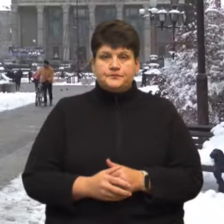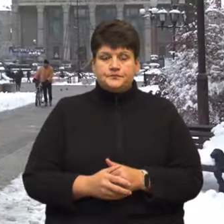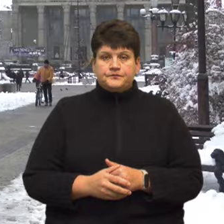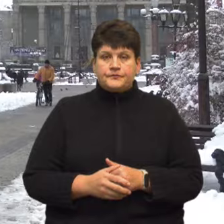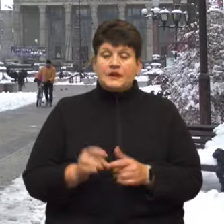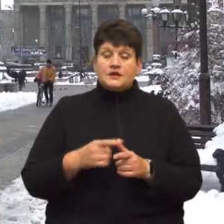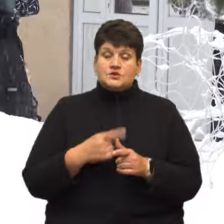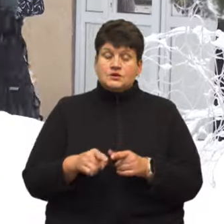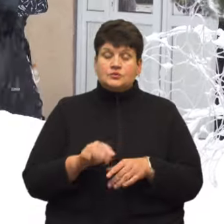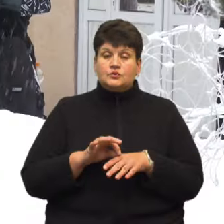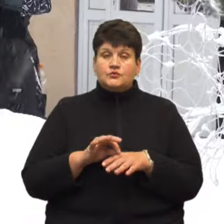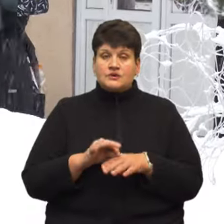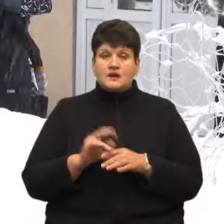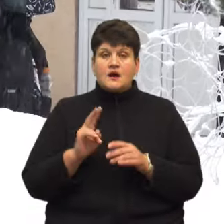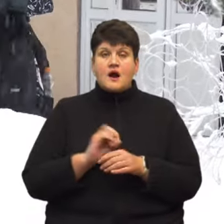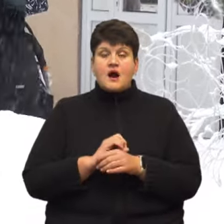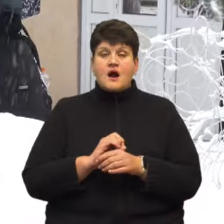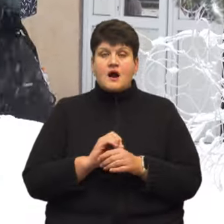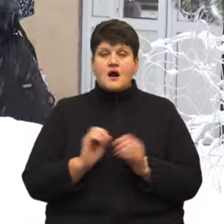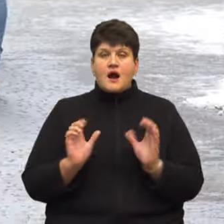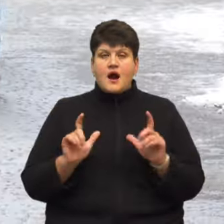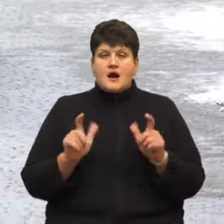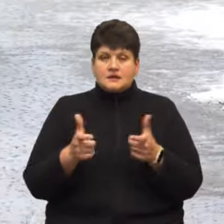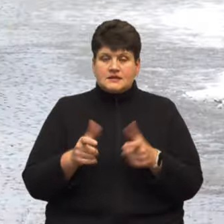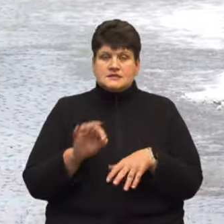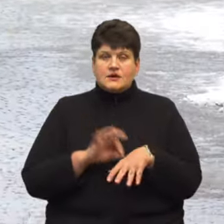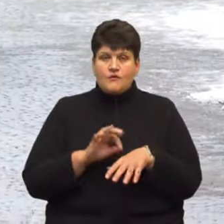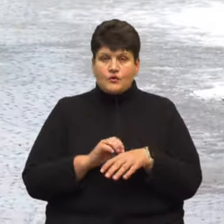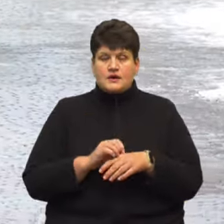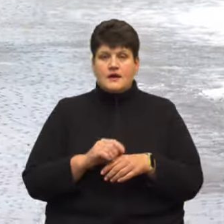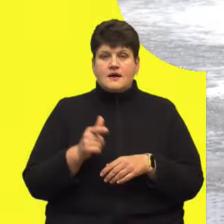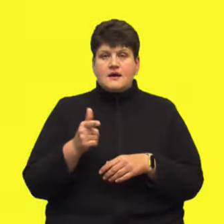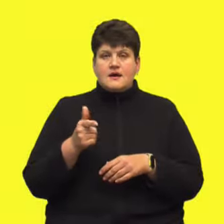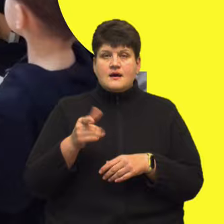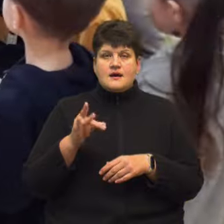впровадять карантин на Тернопільщині через різ захворюваністі на ГРВІ та COVID-19?